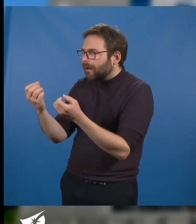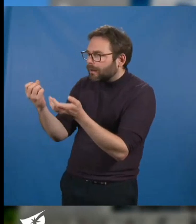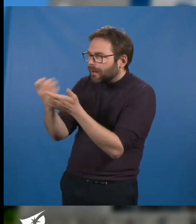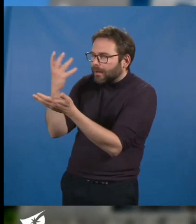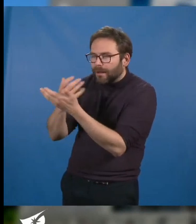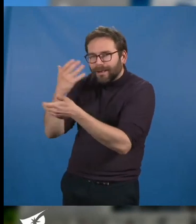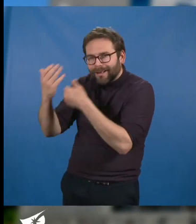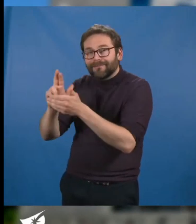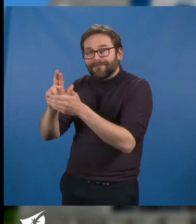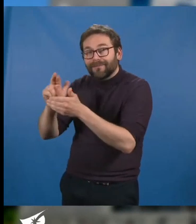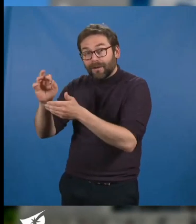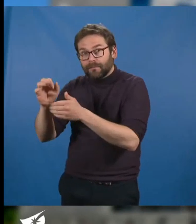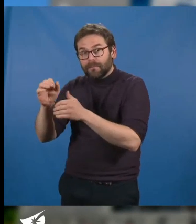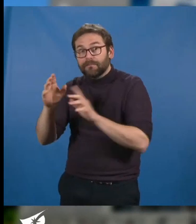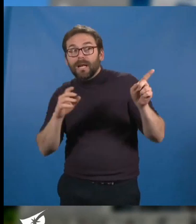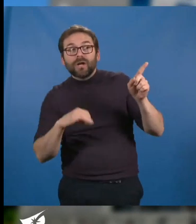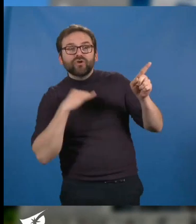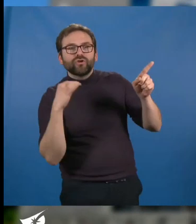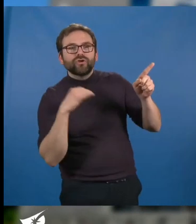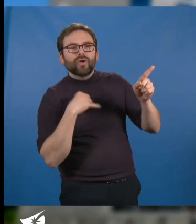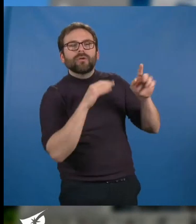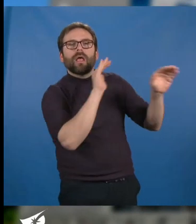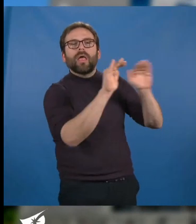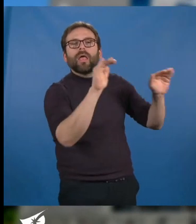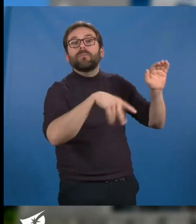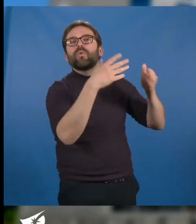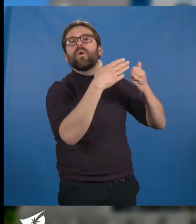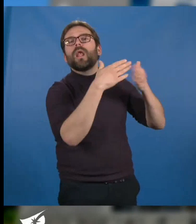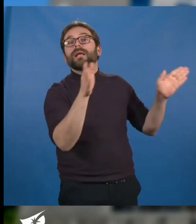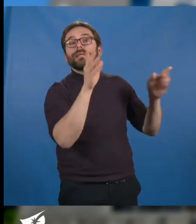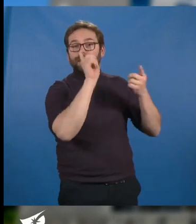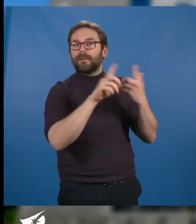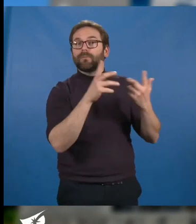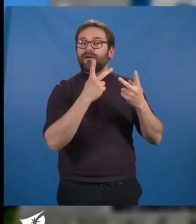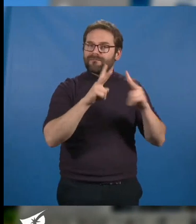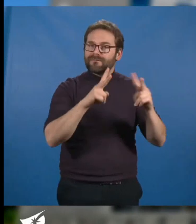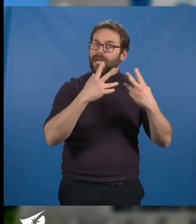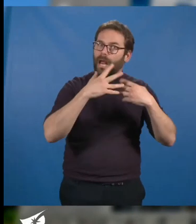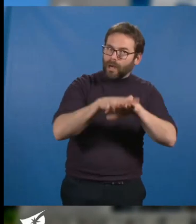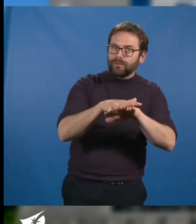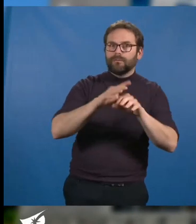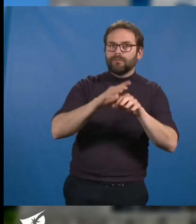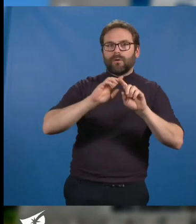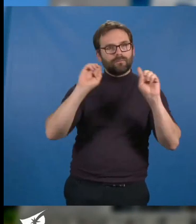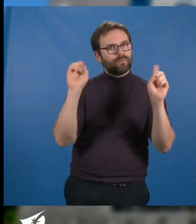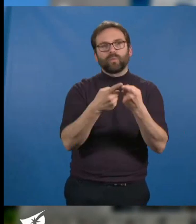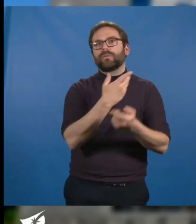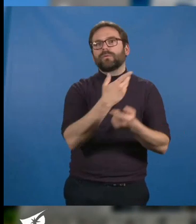interroger ces jeunes concepteurs plus largement autour du thème de la ville inclusive pour toutes et tous.